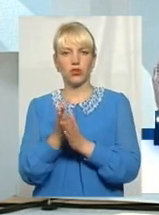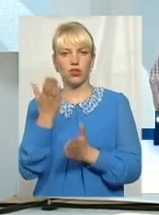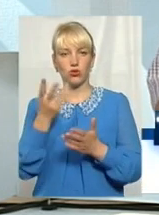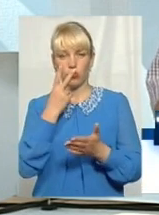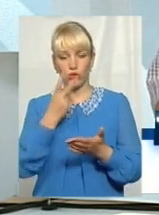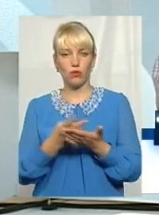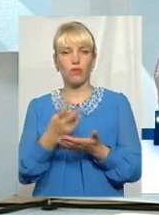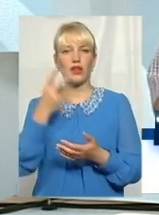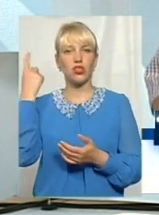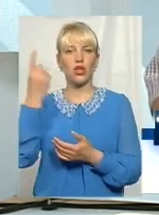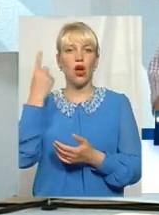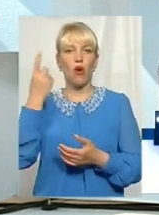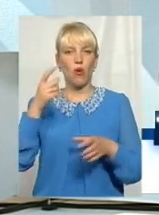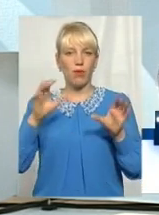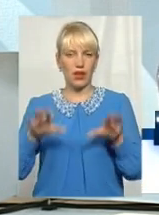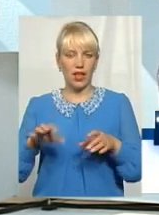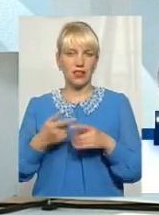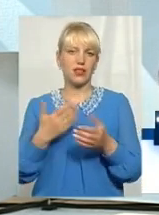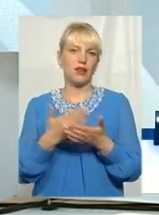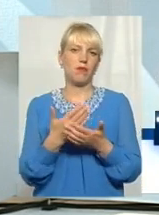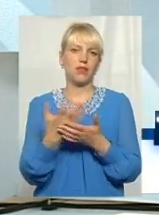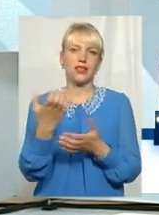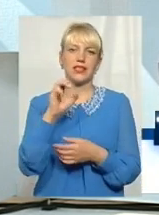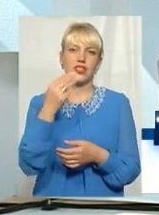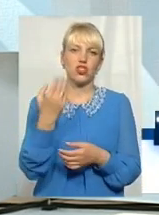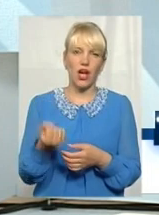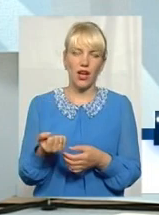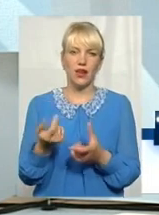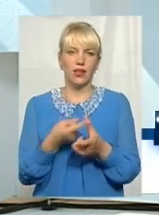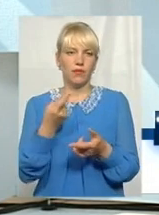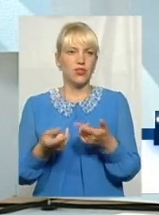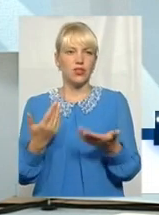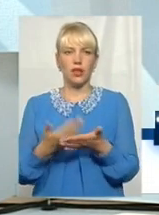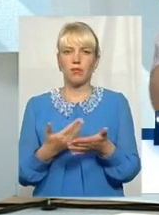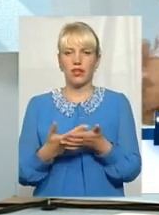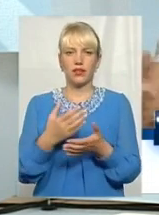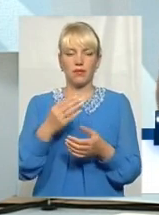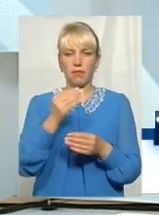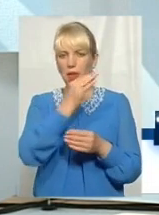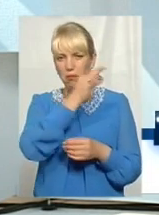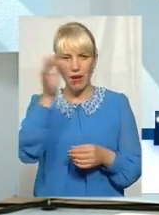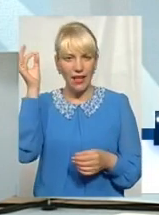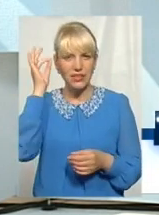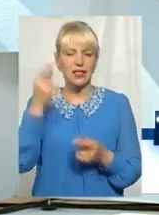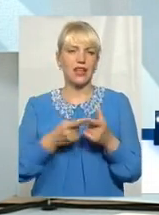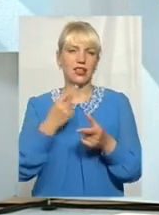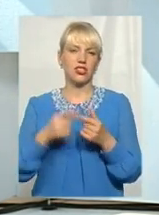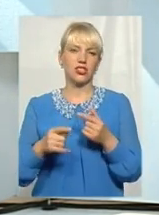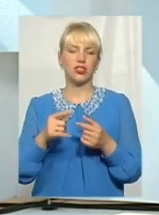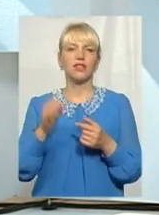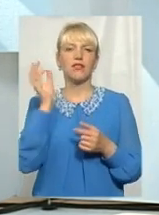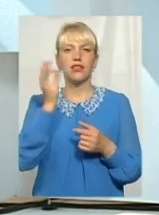губернатора якогось штату в США, чи, наприклад, в Мексисі, чи Німеччин, теж федеративна держава,